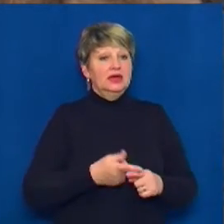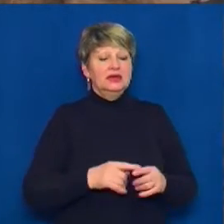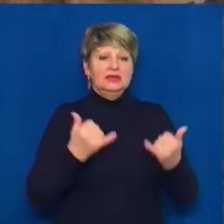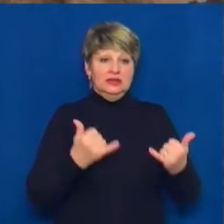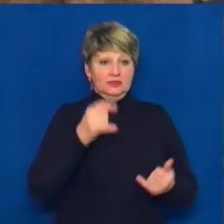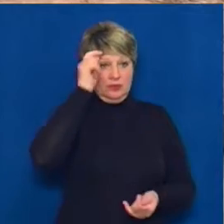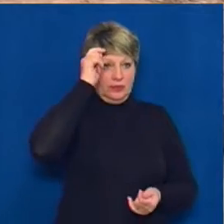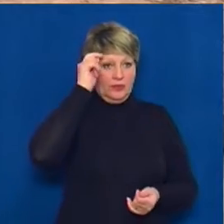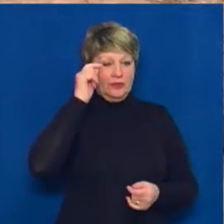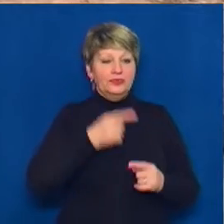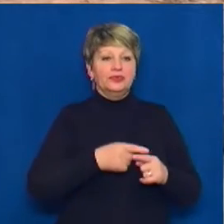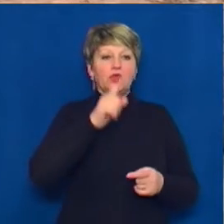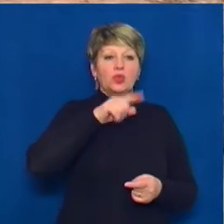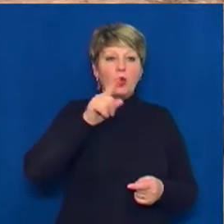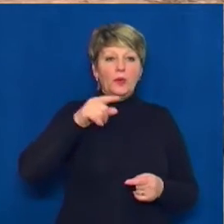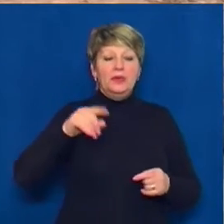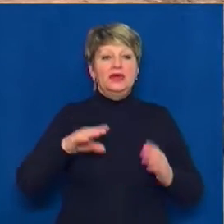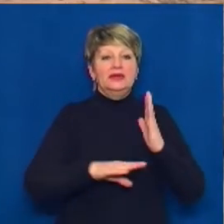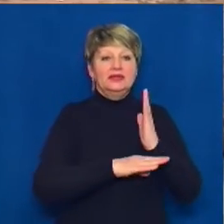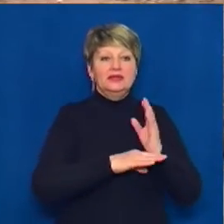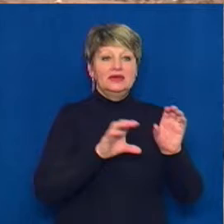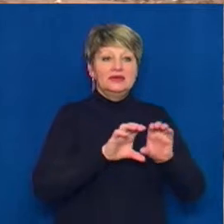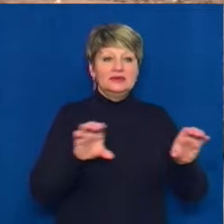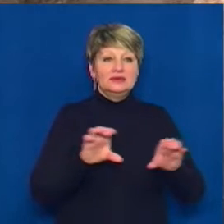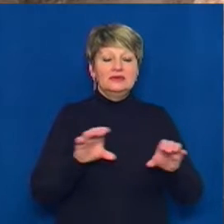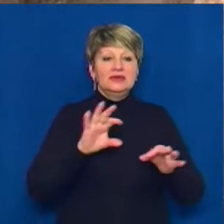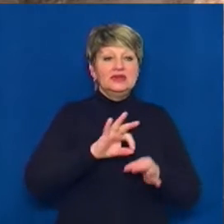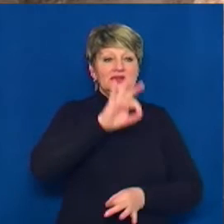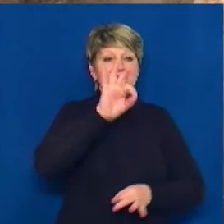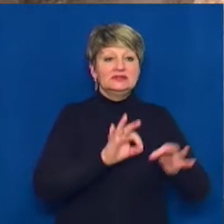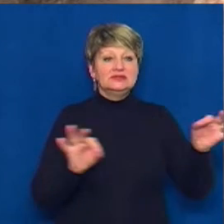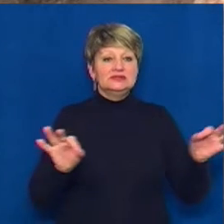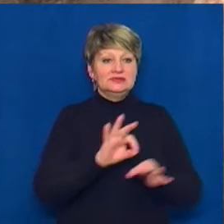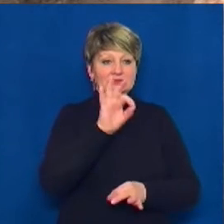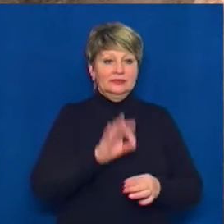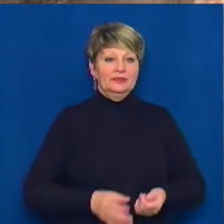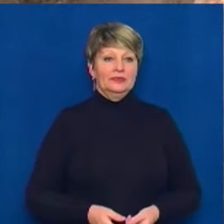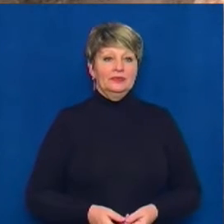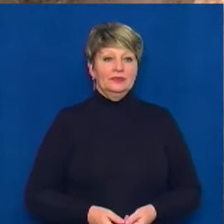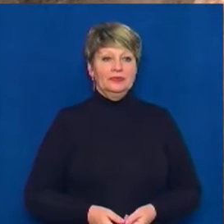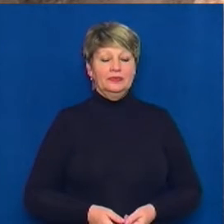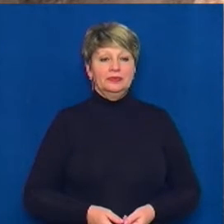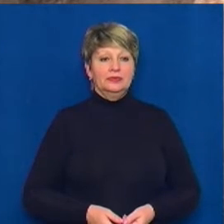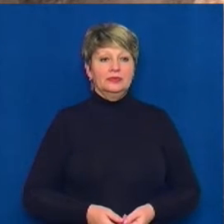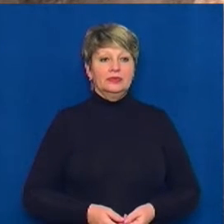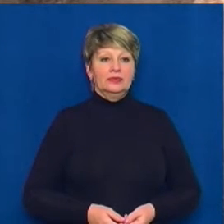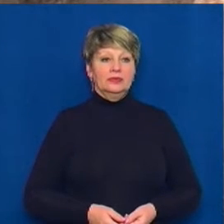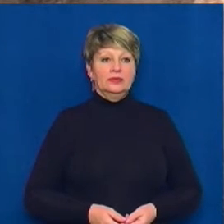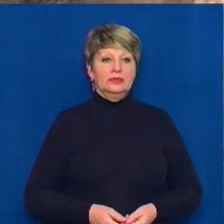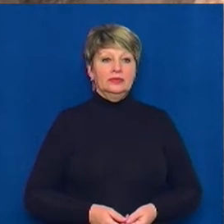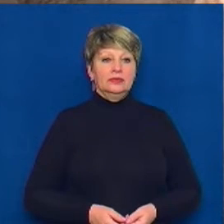Нині чоловік номерує колоди та робить заміри штабної землянки. Так, у нас стінка 200